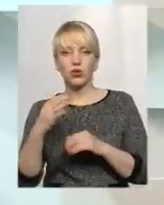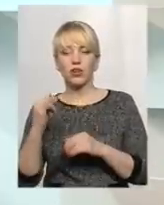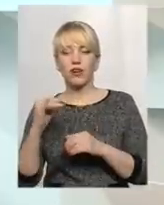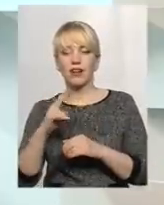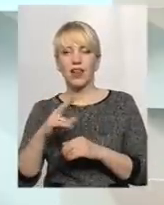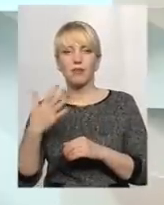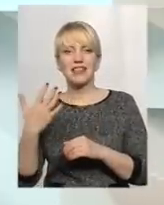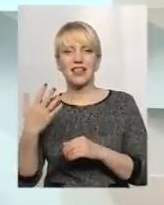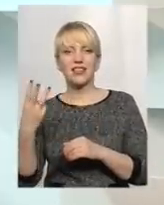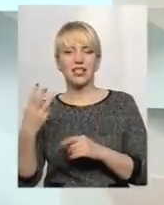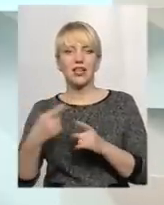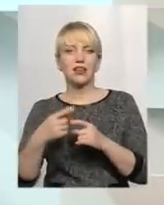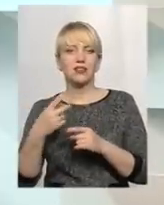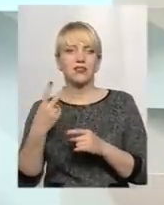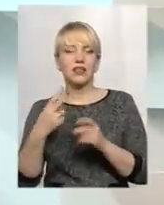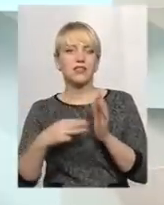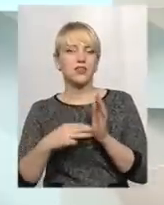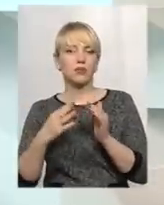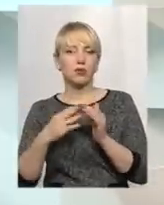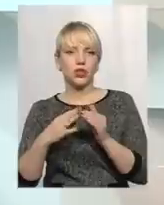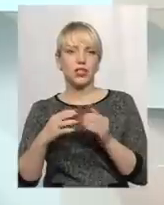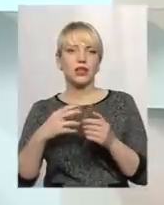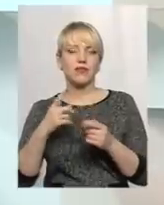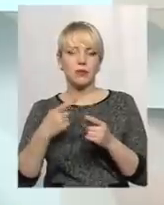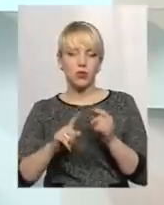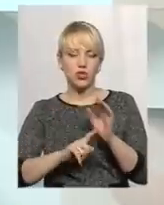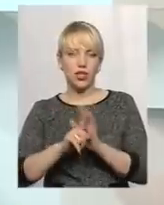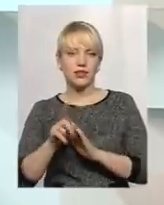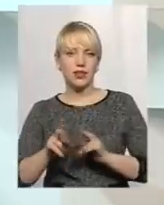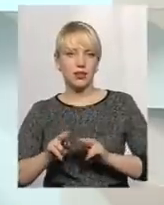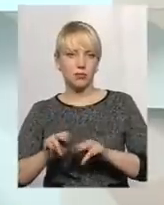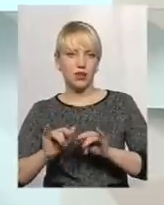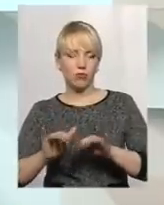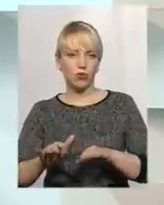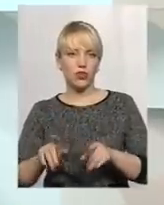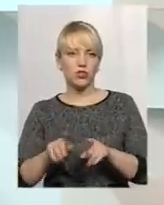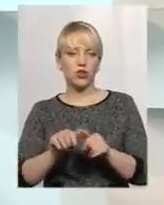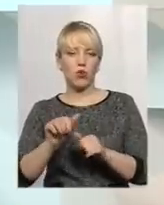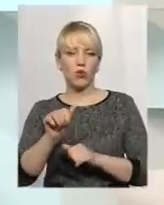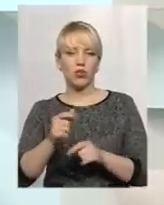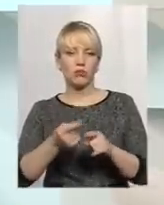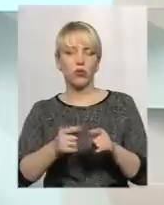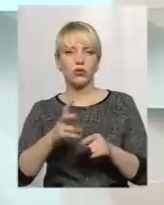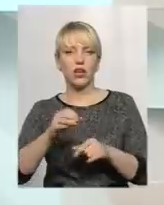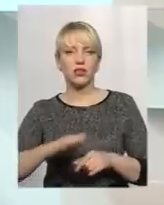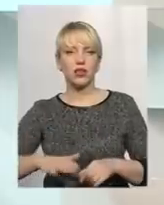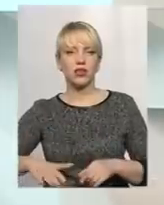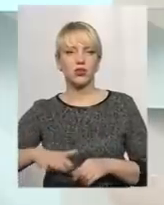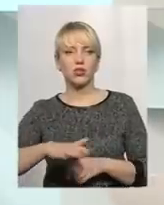матеріали для відкриття рішення по відкриттю кримінального провадження. Крім того, на території